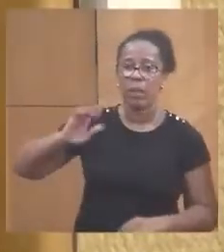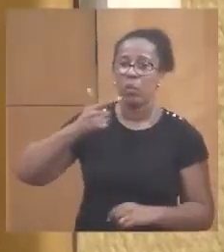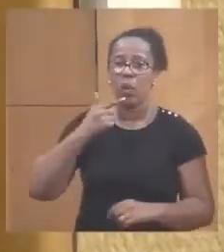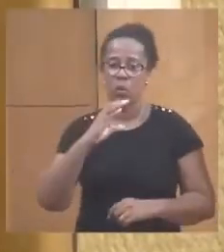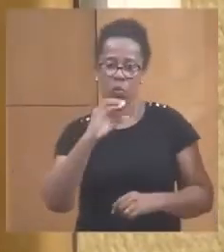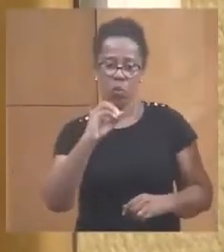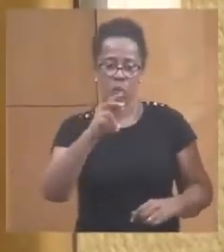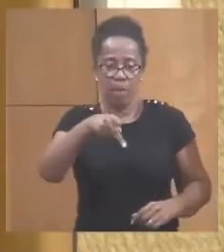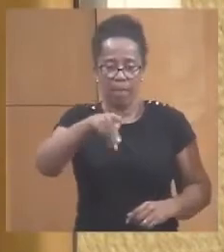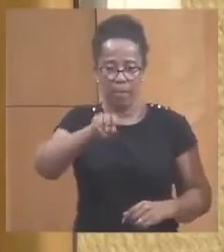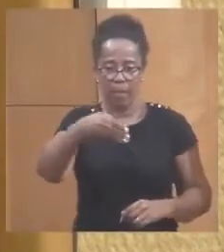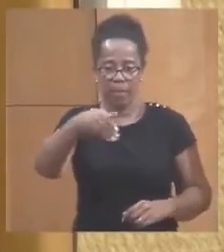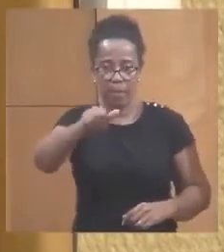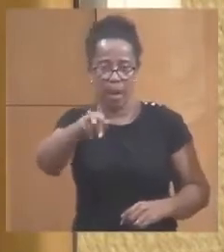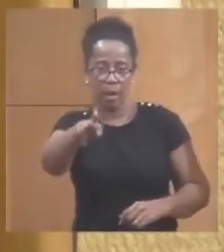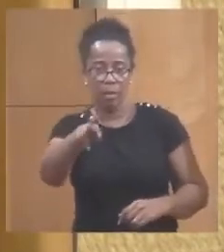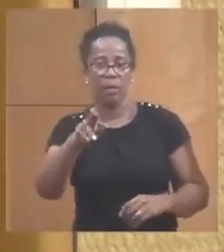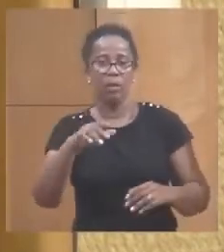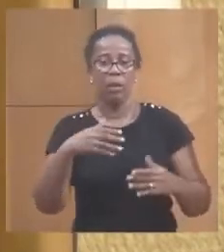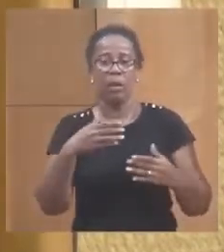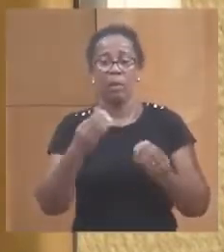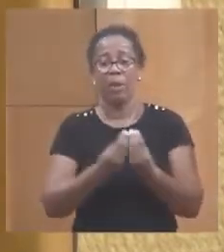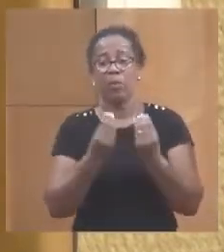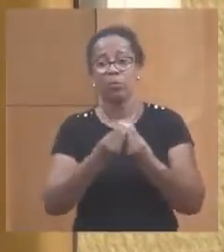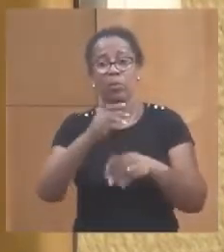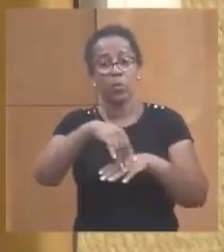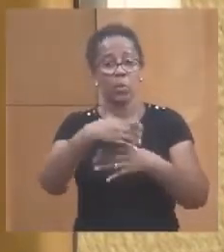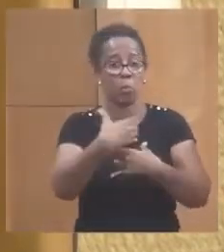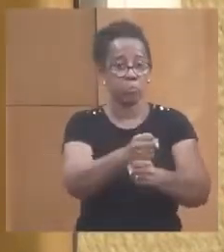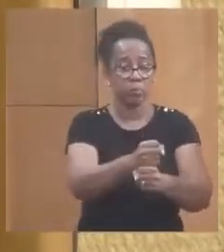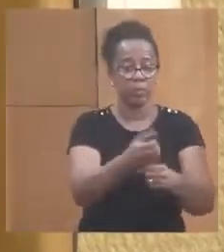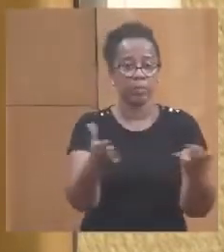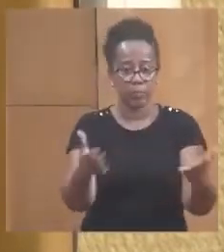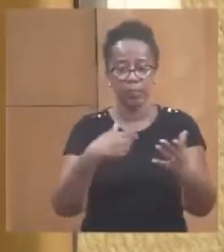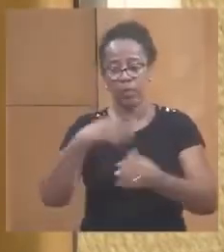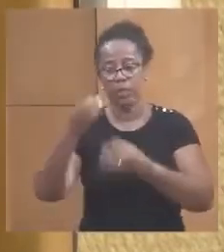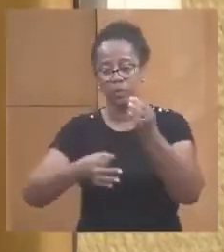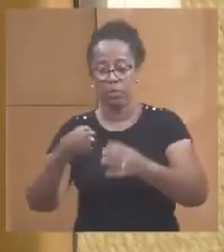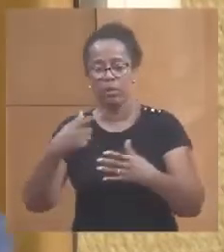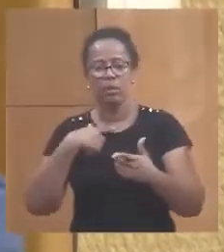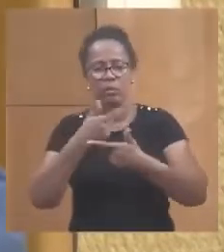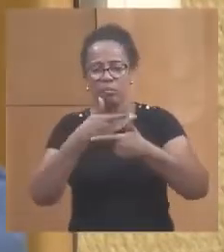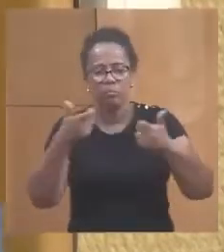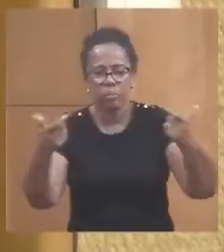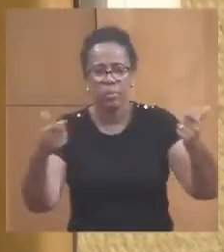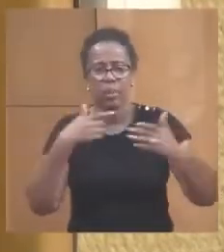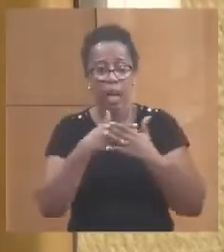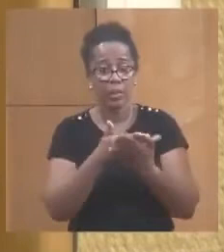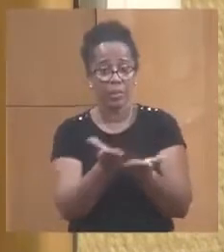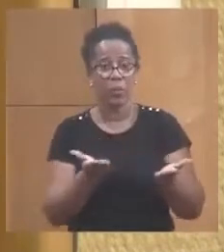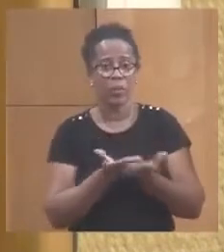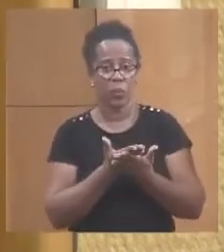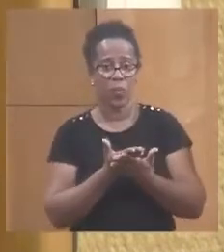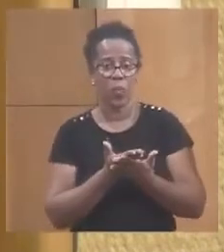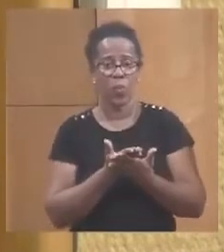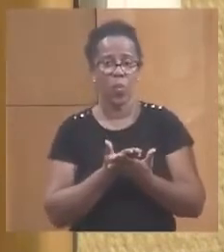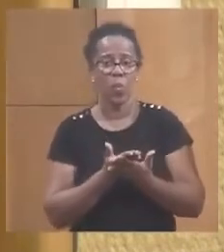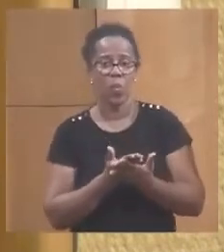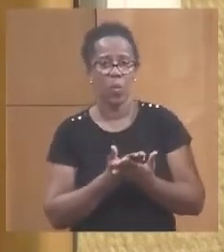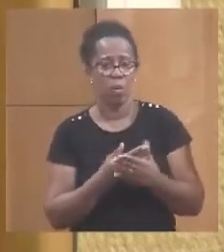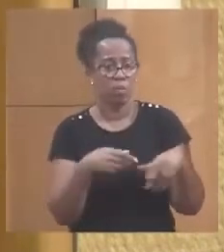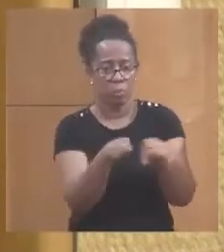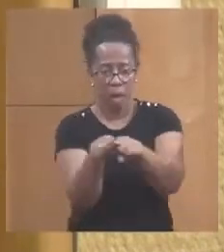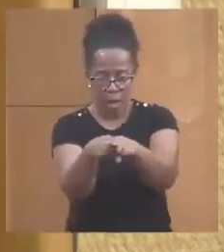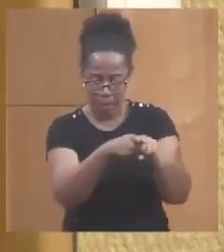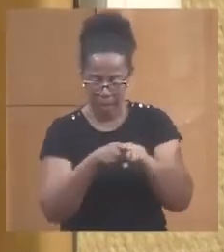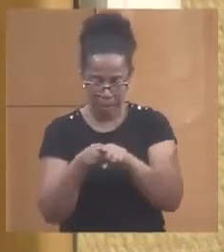COPEMA, qui malheureusement a été liquidée et à la barre du tribunal, c'est notre gestionnaire. Donc, on a une situation qui n'est pas la même